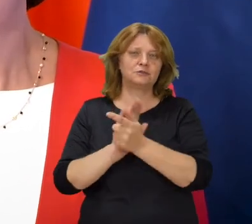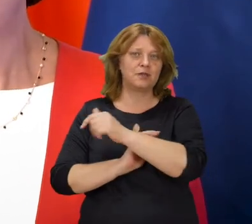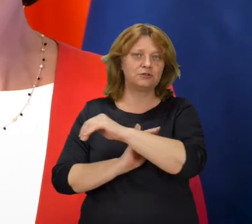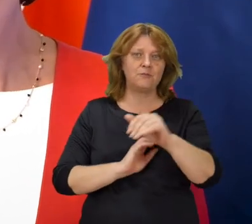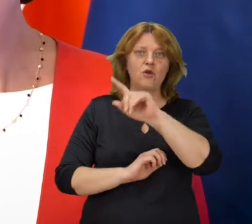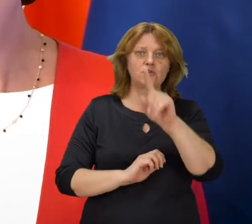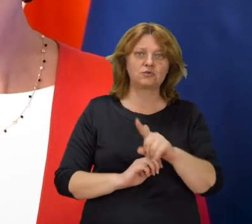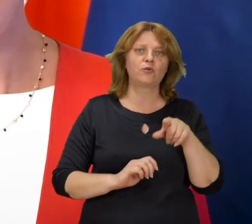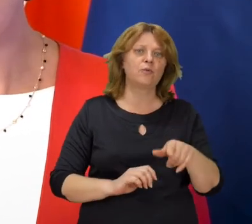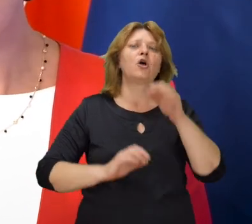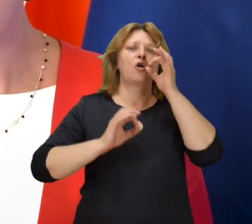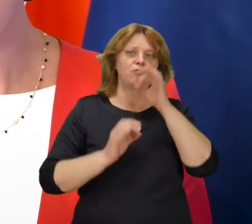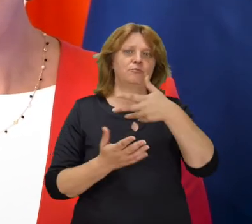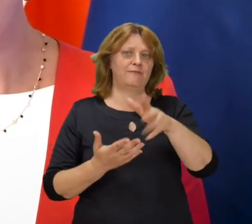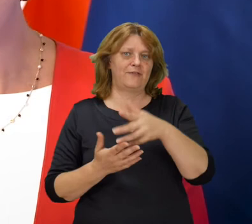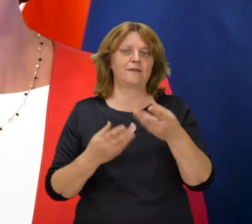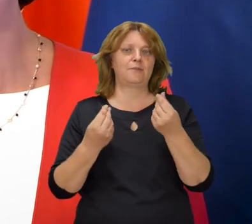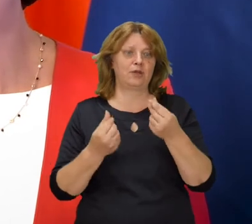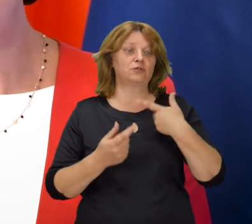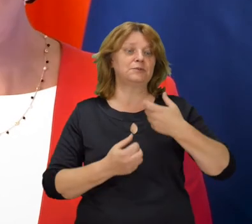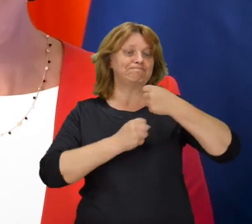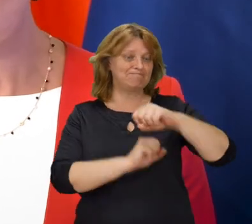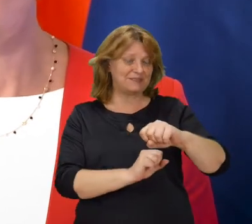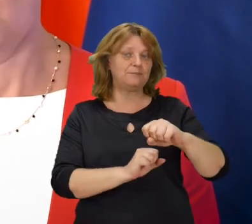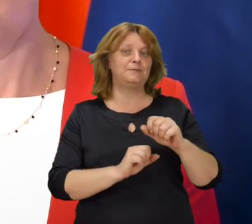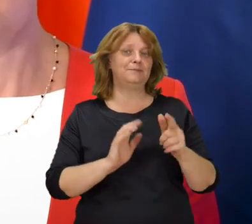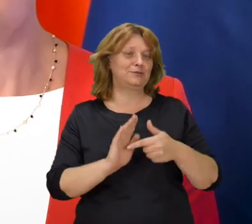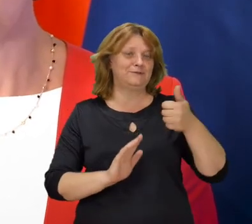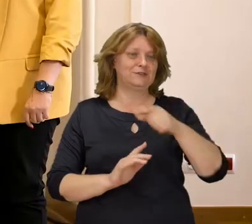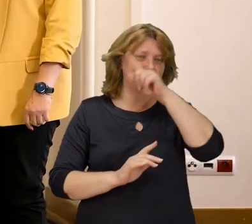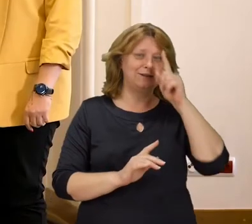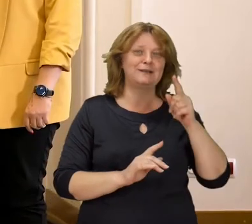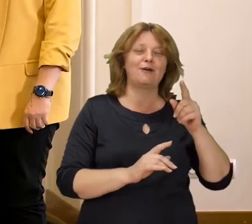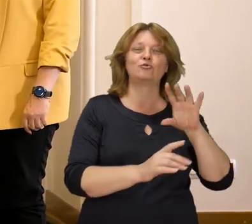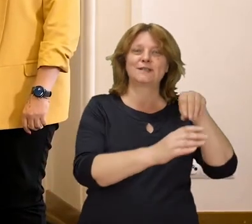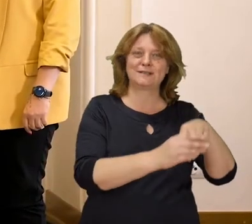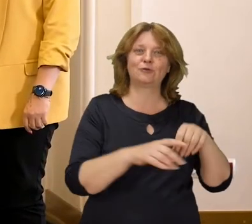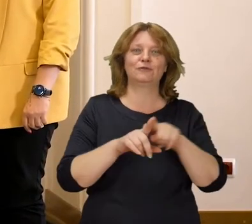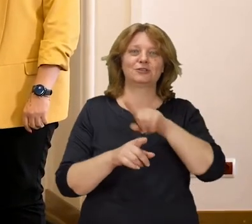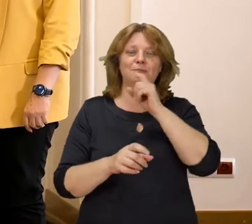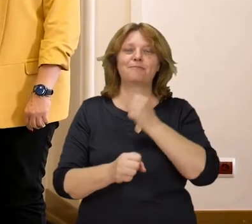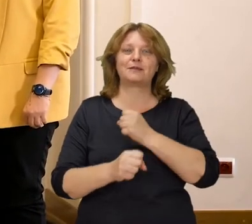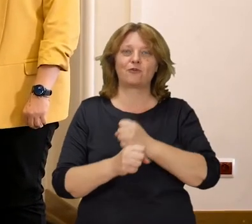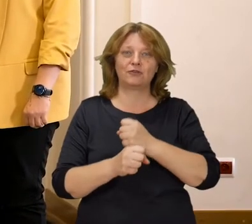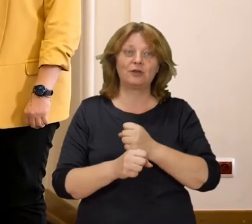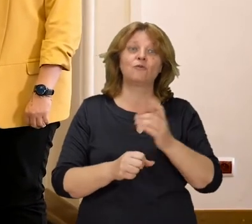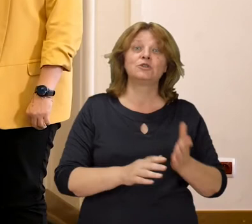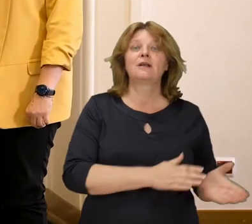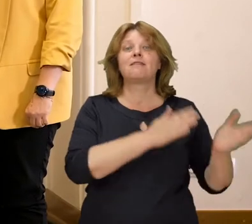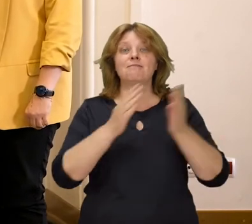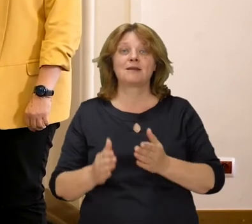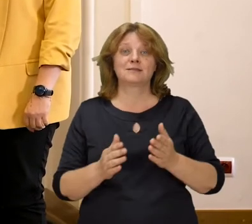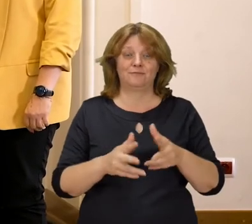i będą to dobrze zainwestowane pieniądze, aby zabezpieczyć przede wszystkim uczestników, pracowników przed falą